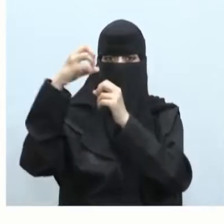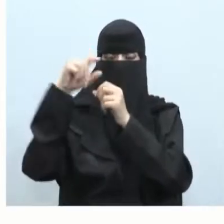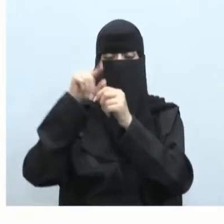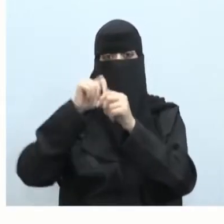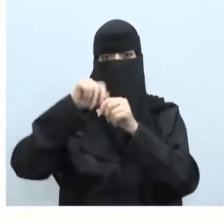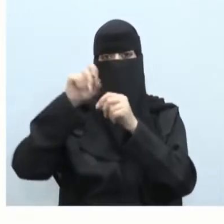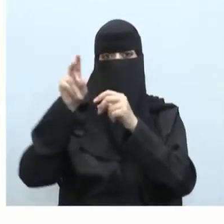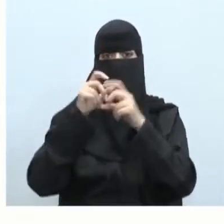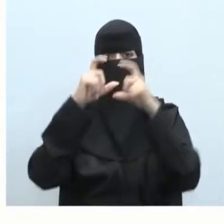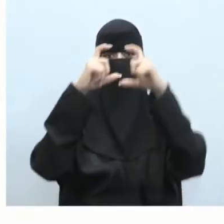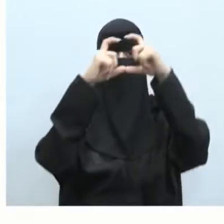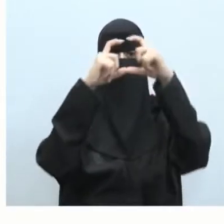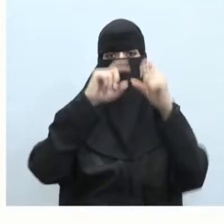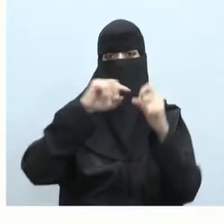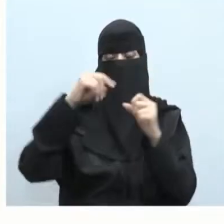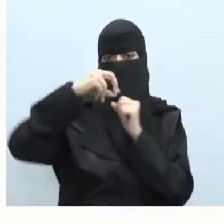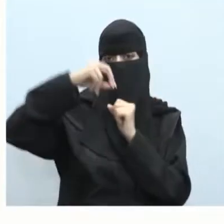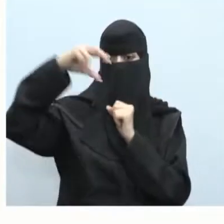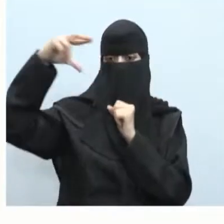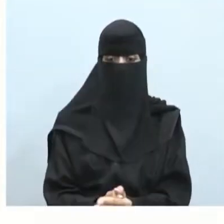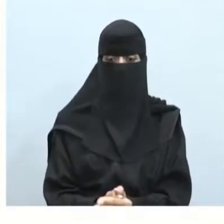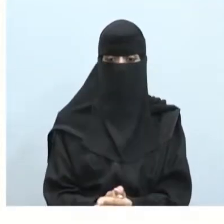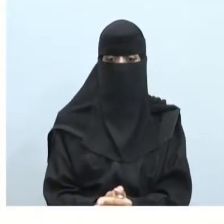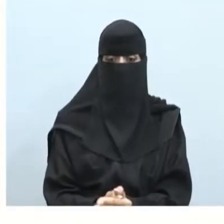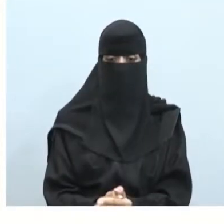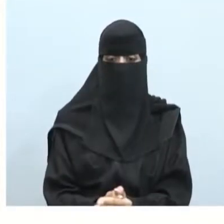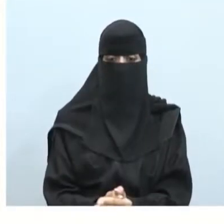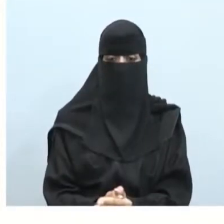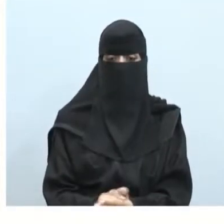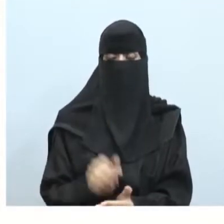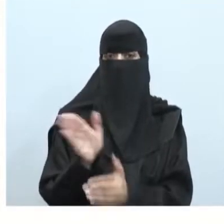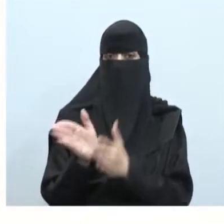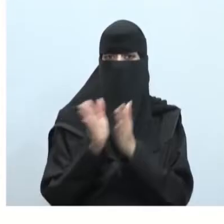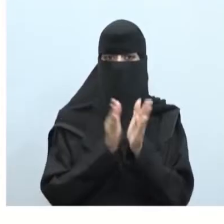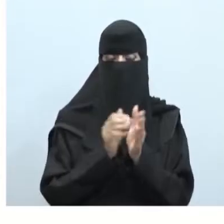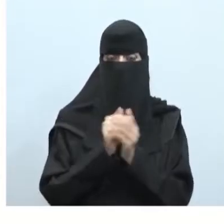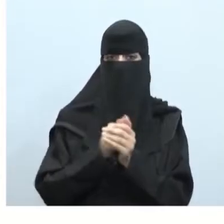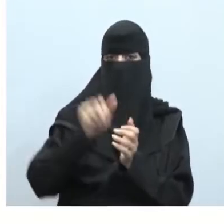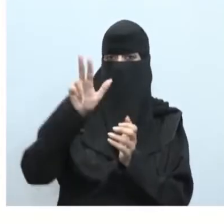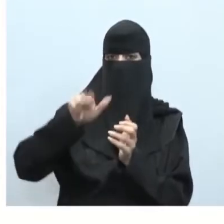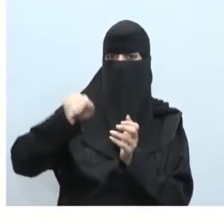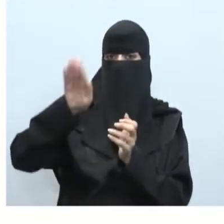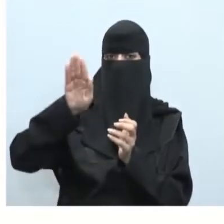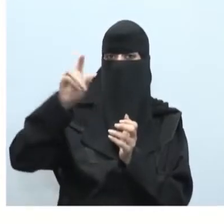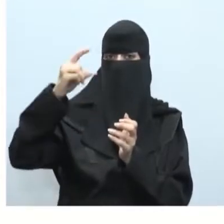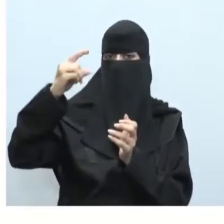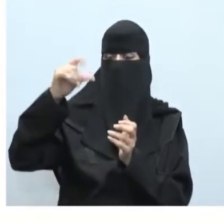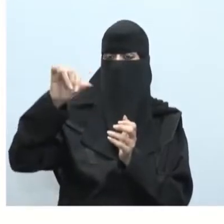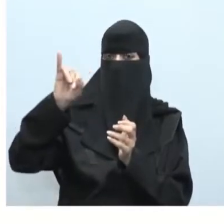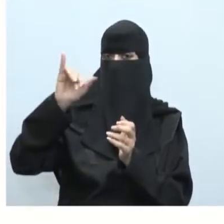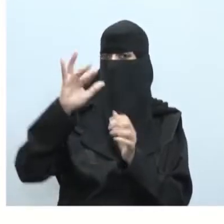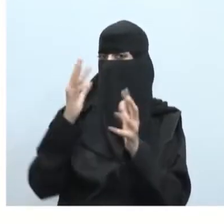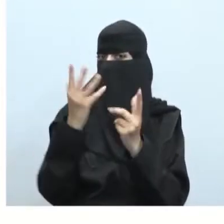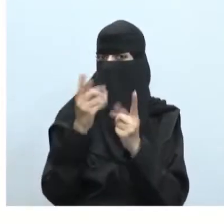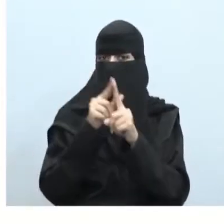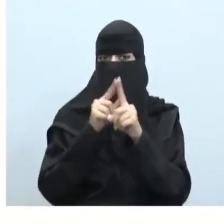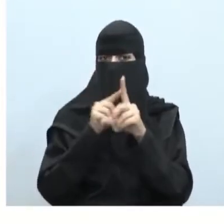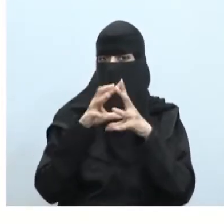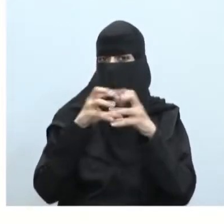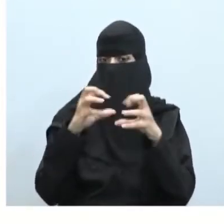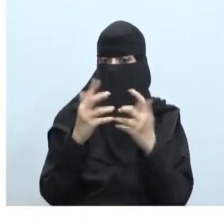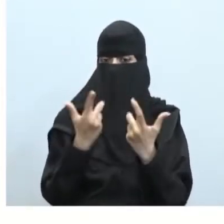وأقمار ومذنبات السدم أبناء وبنات الطلاب تحوي